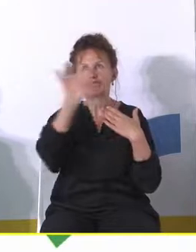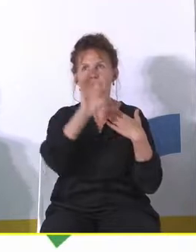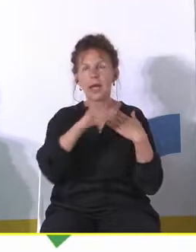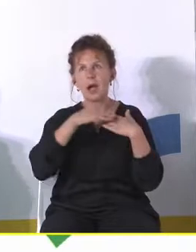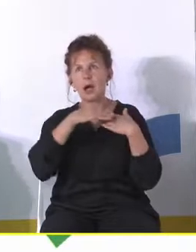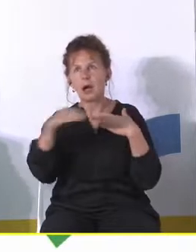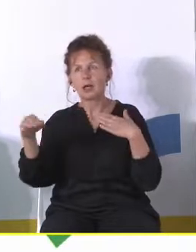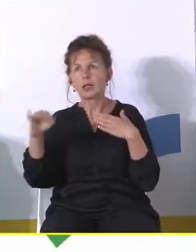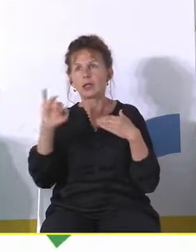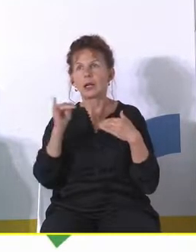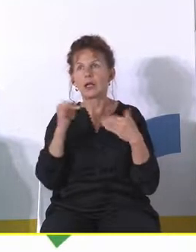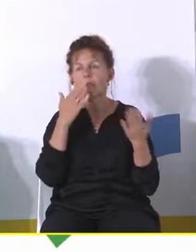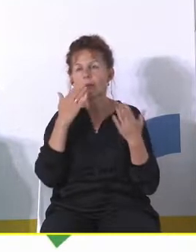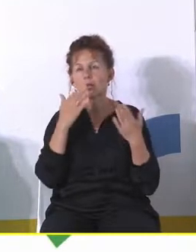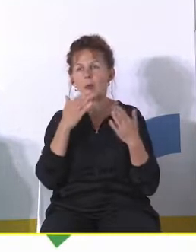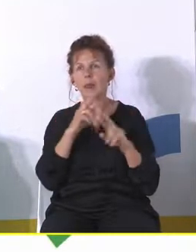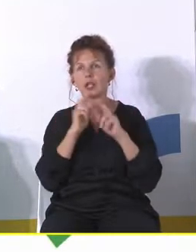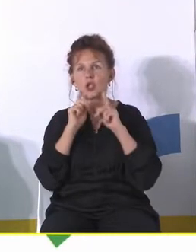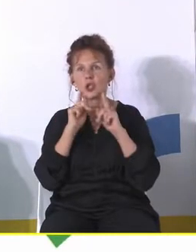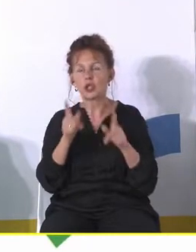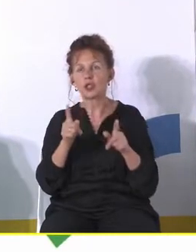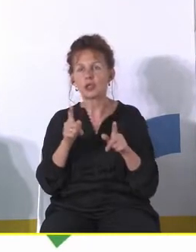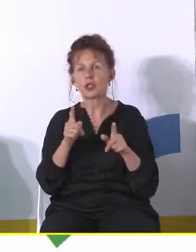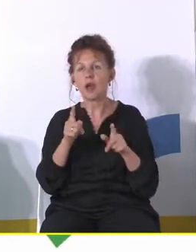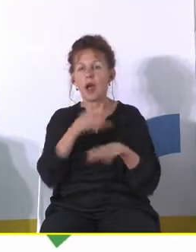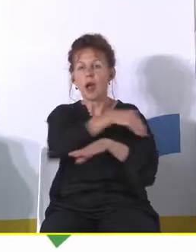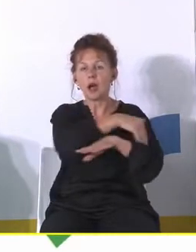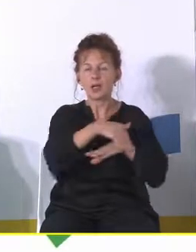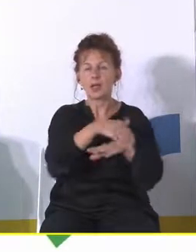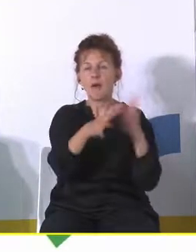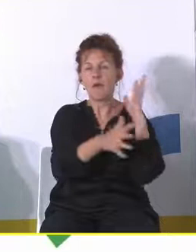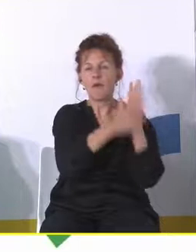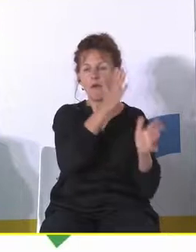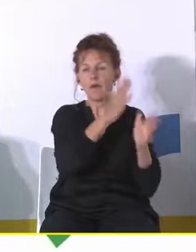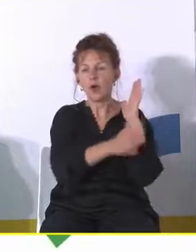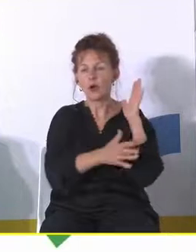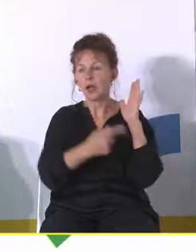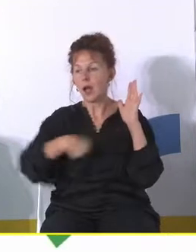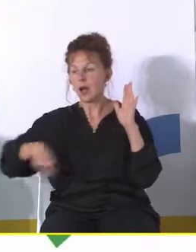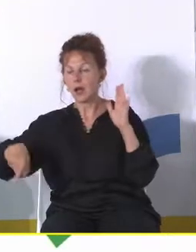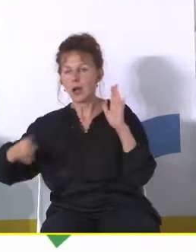rzeczywistości gdzie tuż za naszą granicą toczy się wojna a w naszych progach zawitało